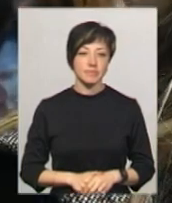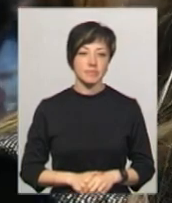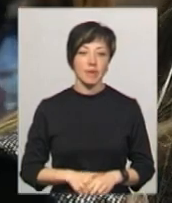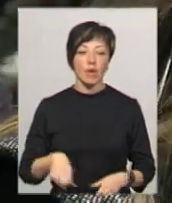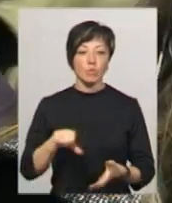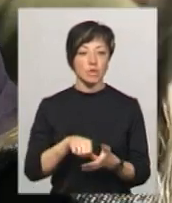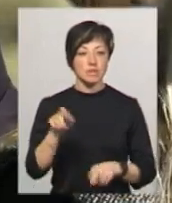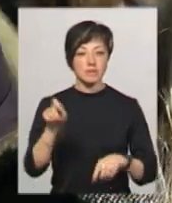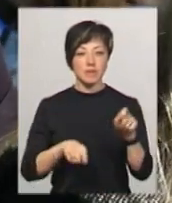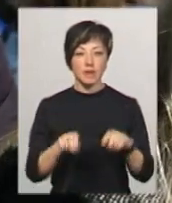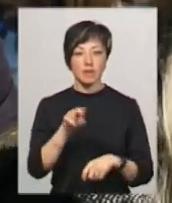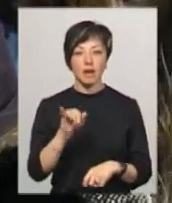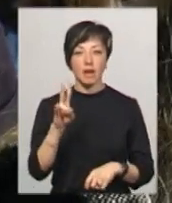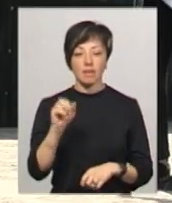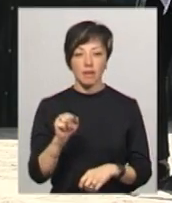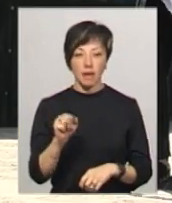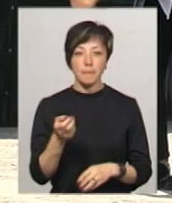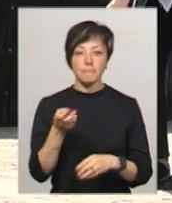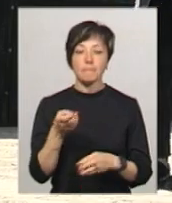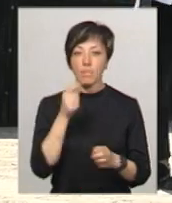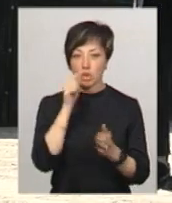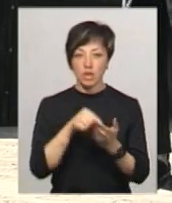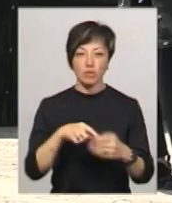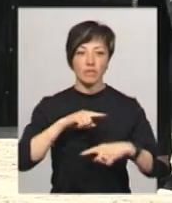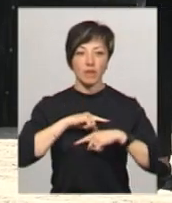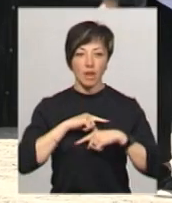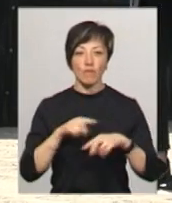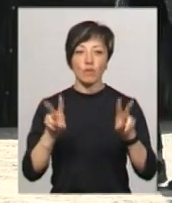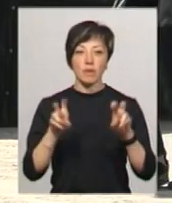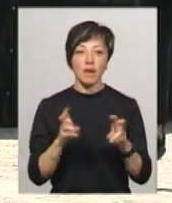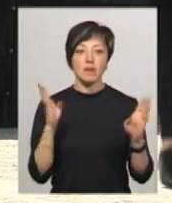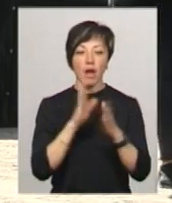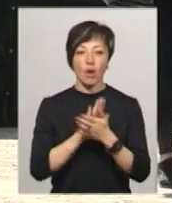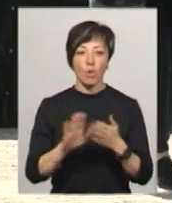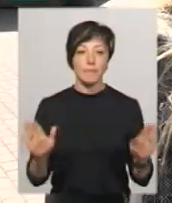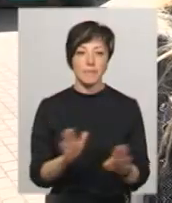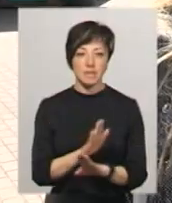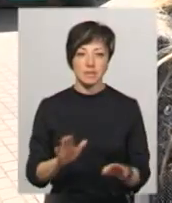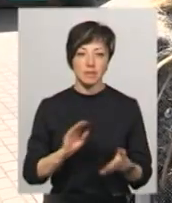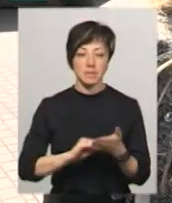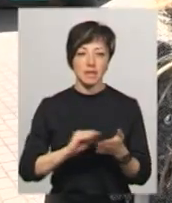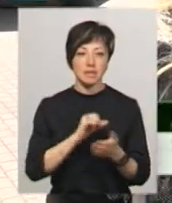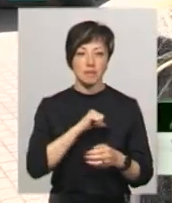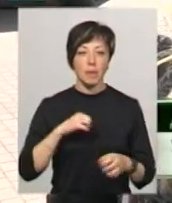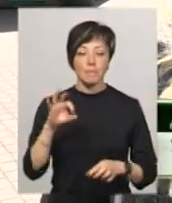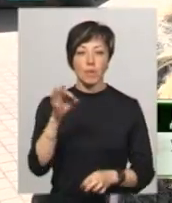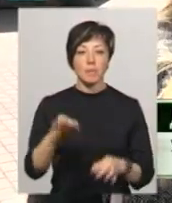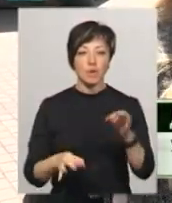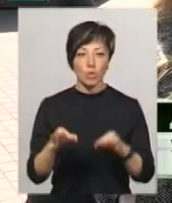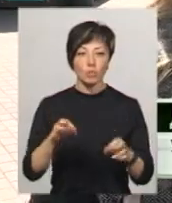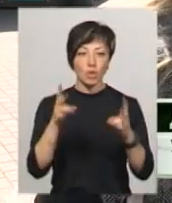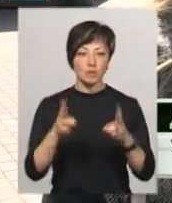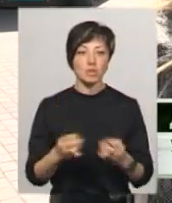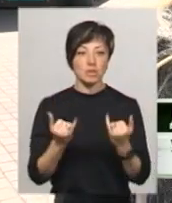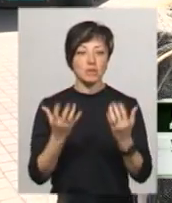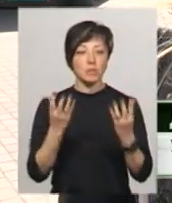Учасниця фестивалю Діана Васильєва пройшла до фіналу у номінації «Екопісня». Каже, пісню написала сама. Про природу і про катастрофу, яка